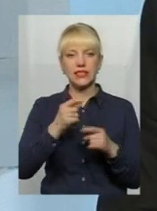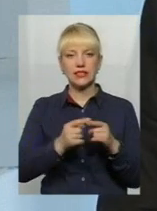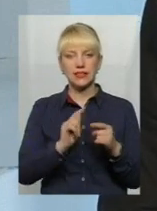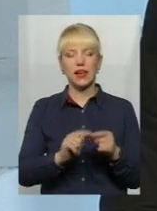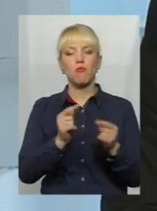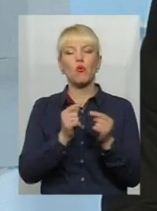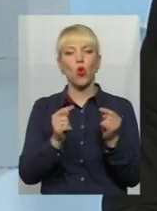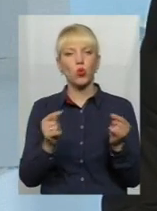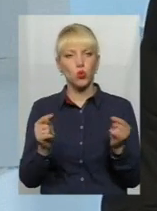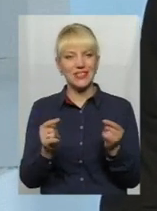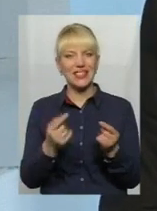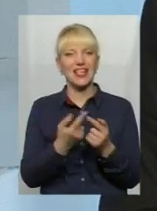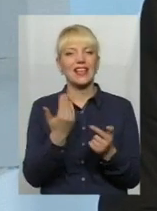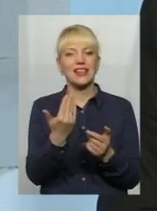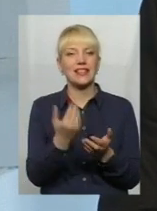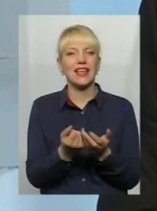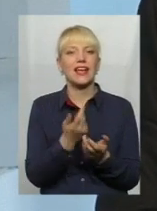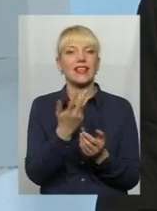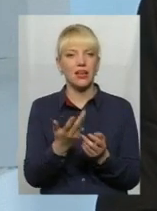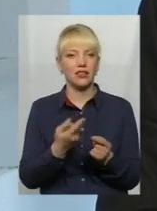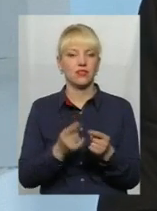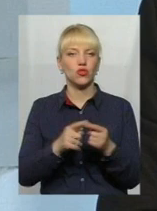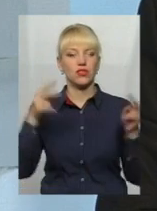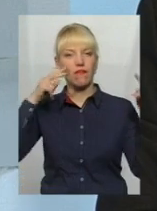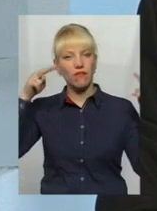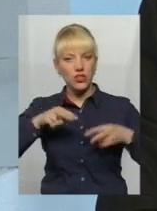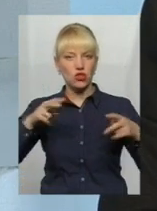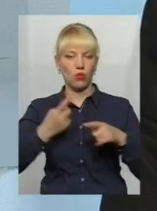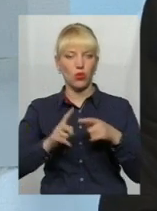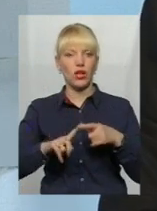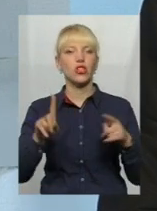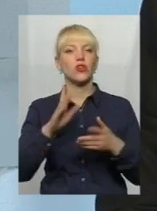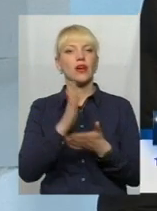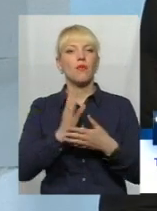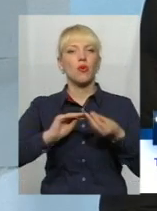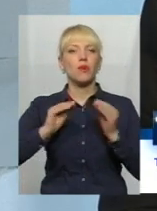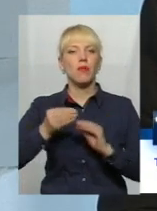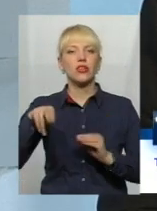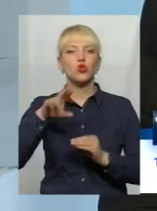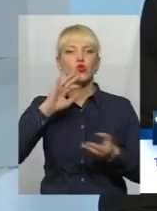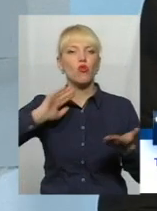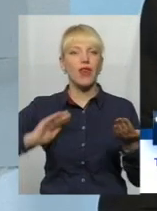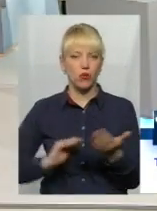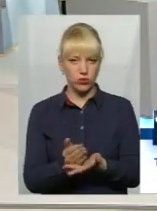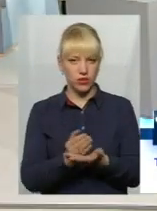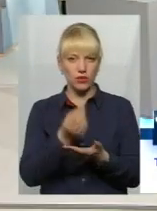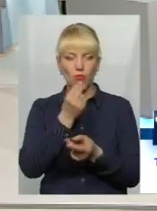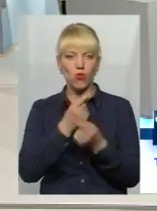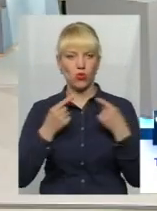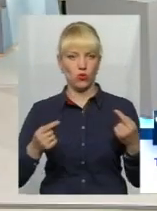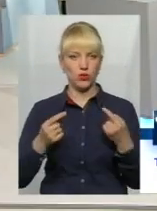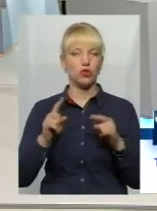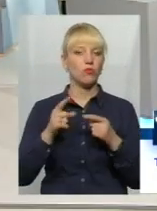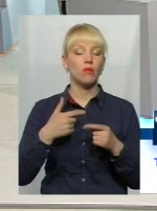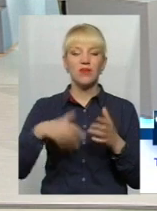продукції свідчить про те, що є певна проблематика щодо її якості, щодо безпечності. І, на жаль, на стихійних ринках ми це не можемо